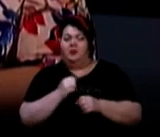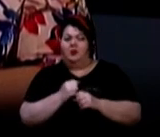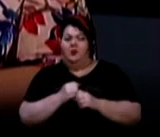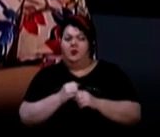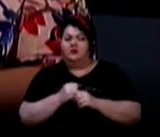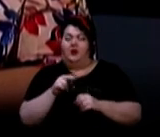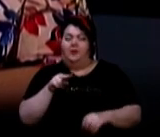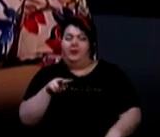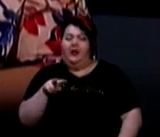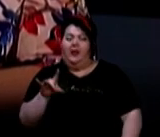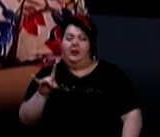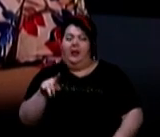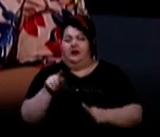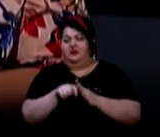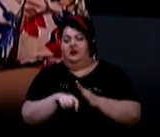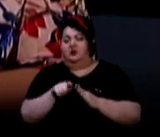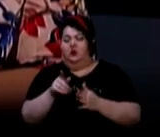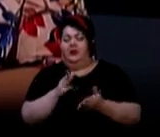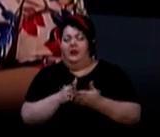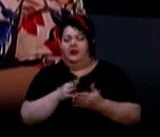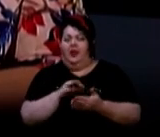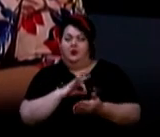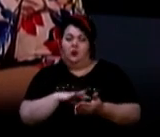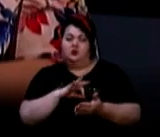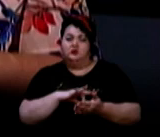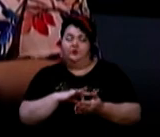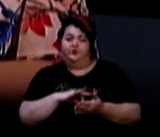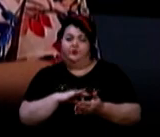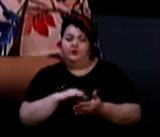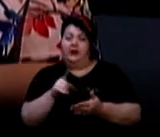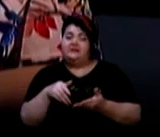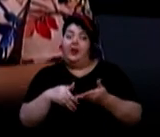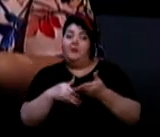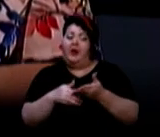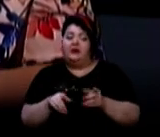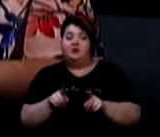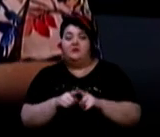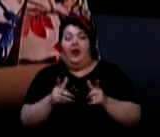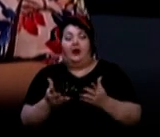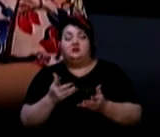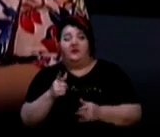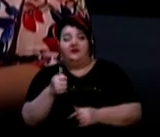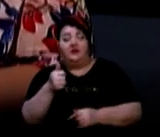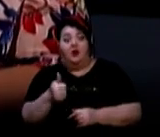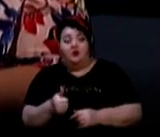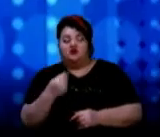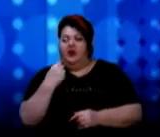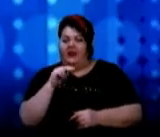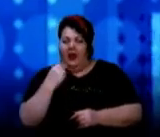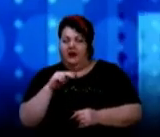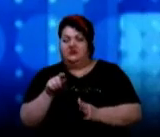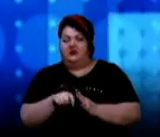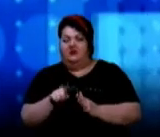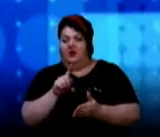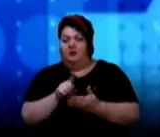аналіз або ПЛР-діагностику, який є доступ до діагностики. Але цей метод все-таки, якщо він хороший, якщо він якісний тест, то він